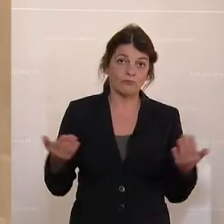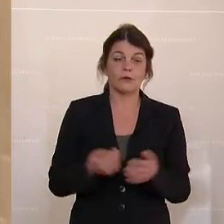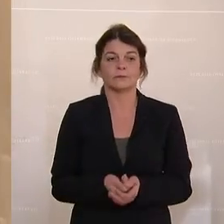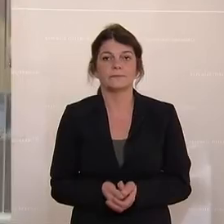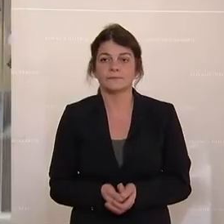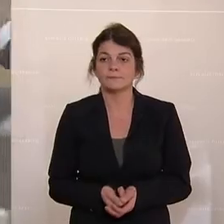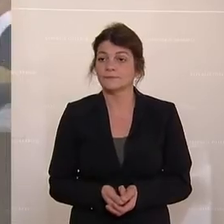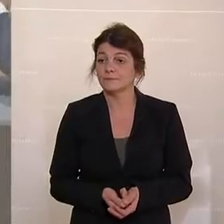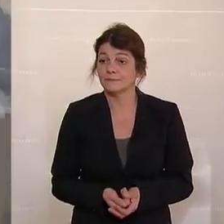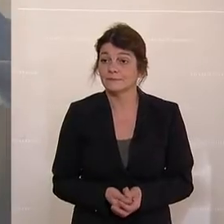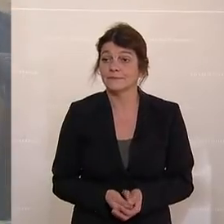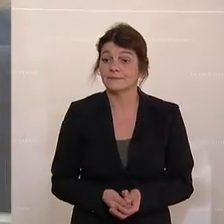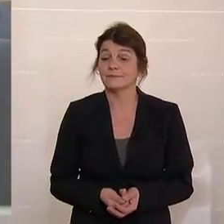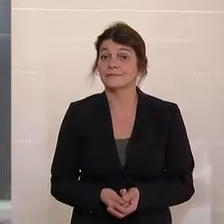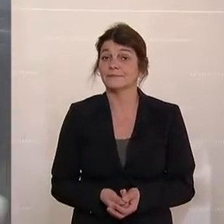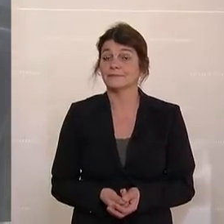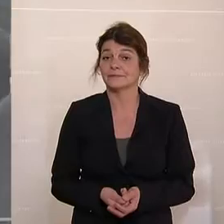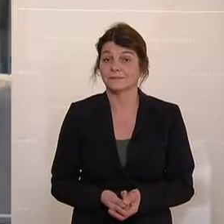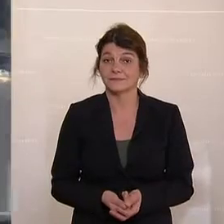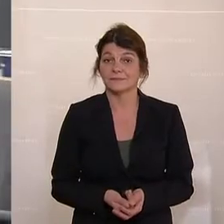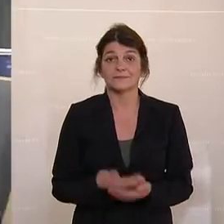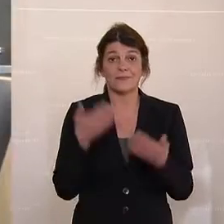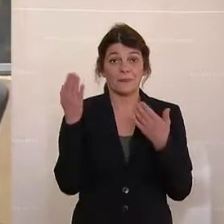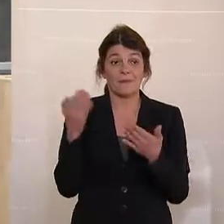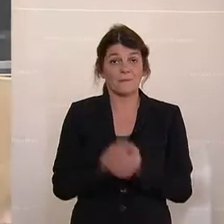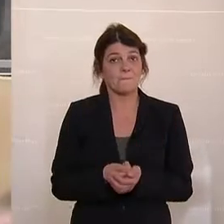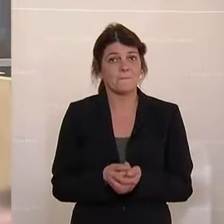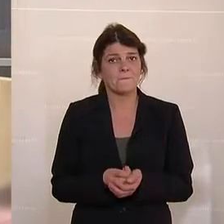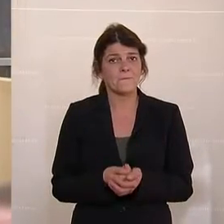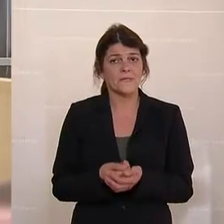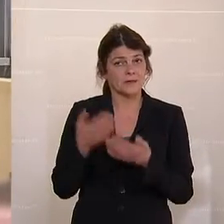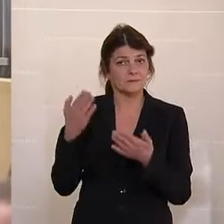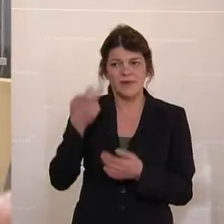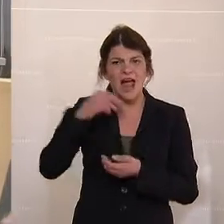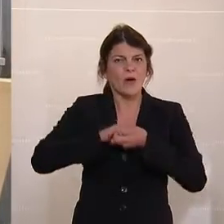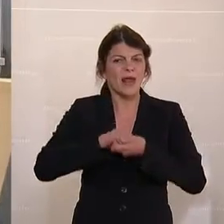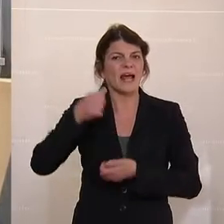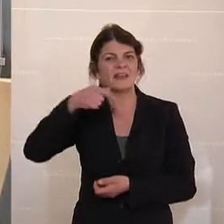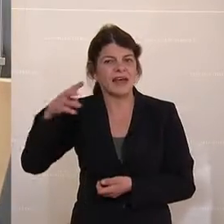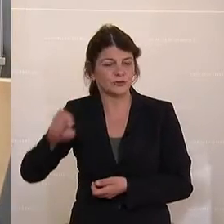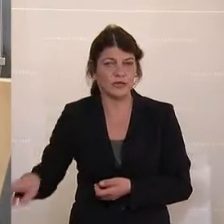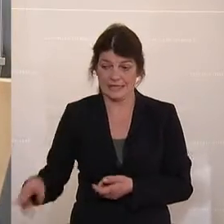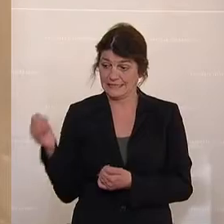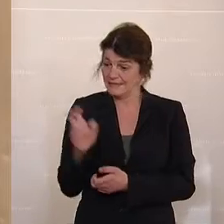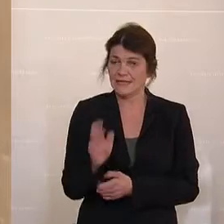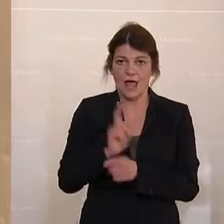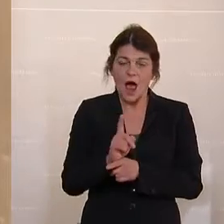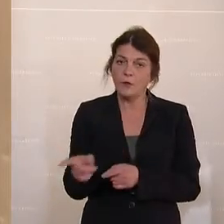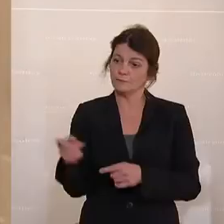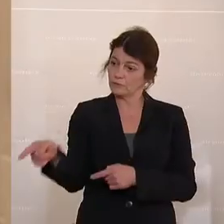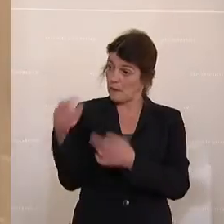Sie haben, Sie haben, der Herr Kollege Taschner setzt sich gerade nieder, Sie haben ja einen